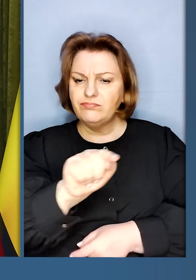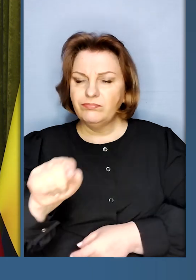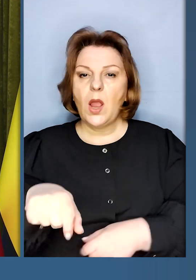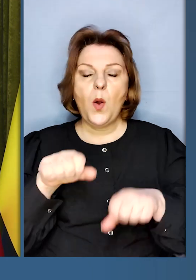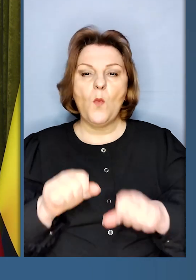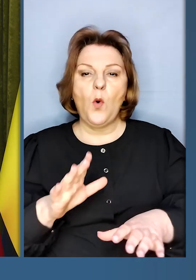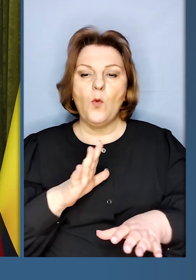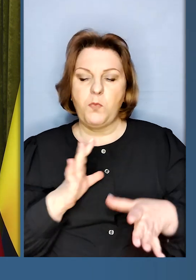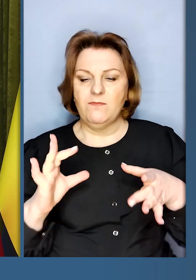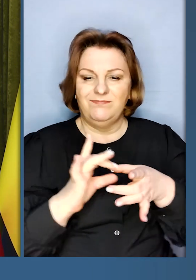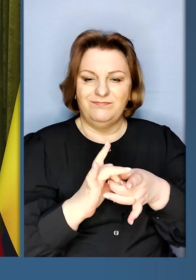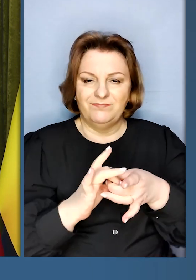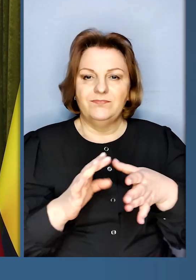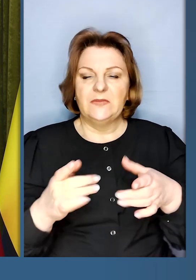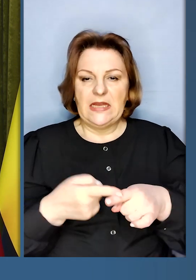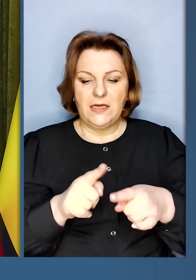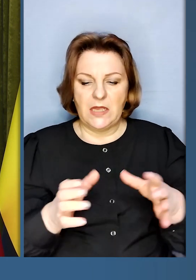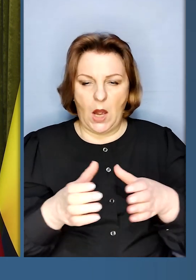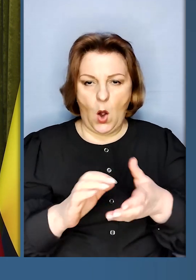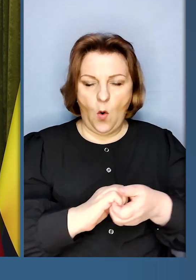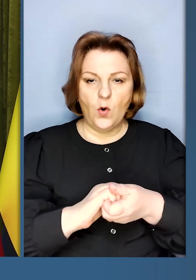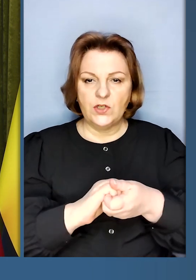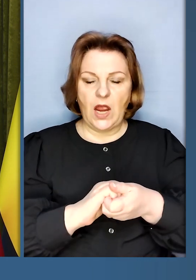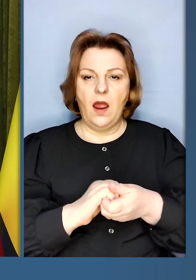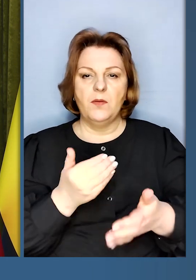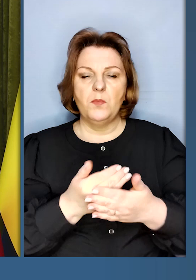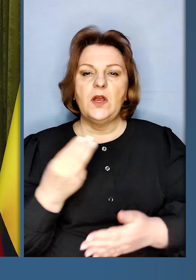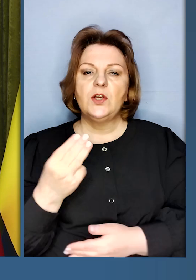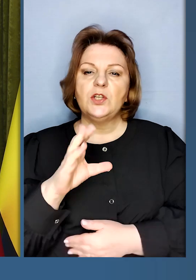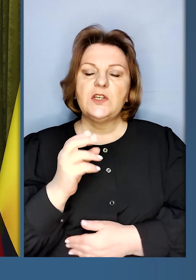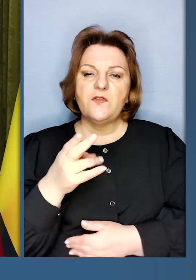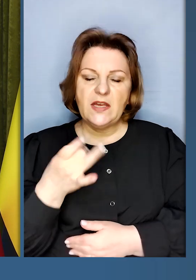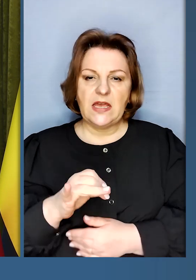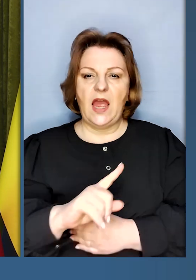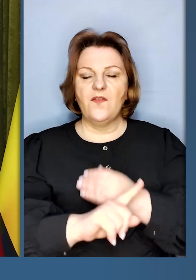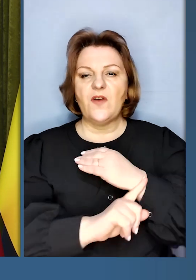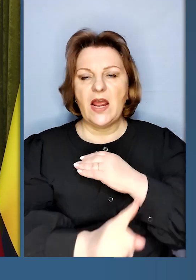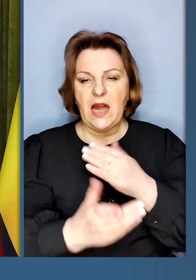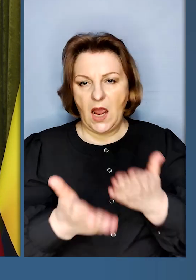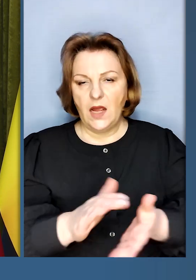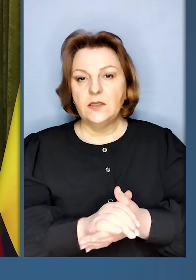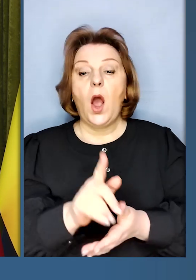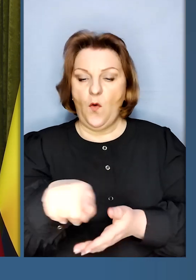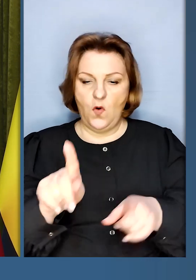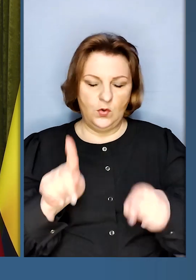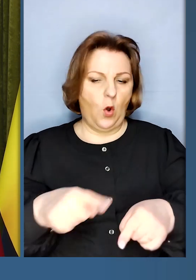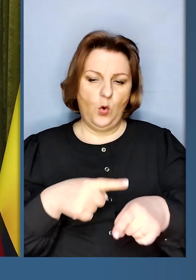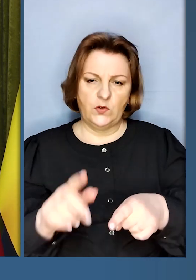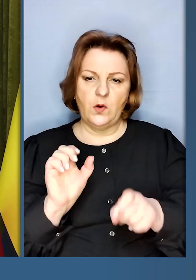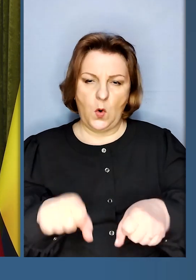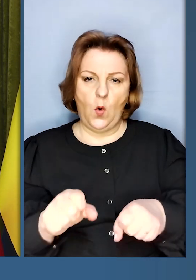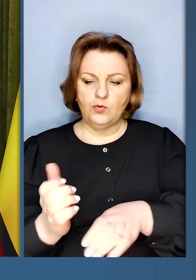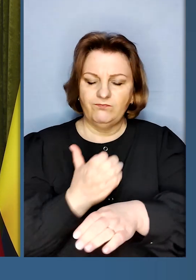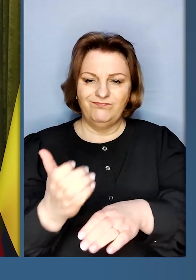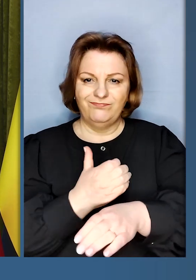держави, які можуть бути частиною цієї коаліції, як Швеція чи Фінландія, вони